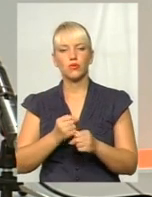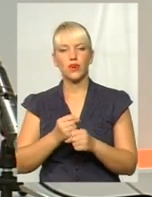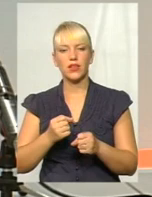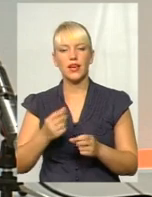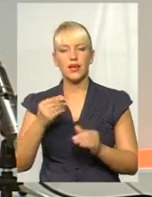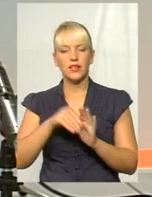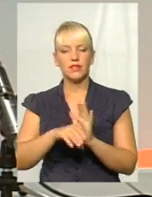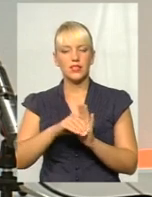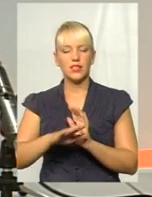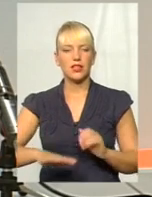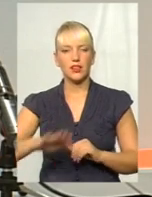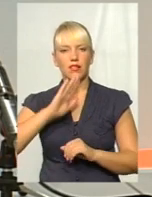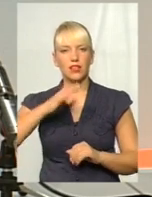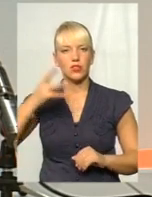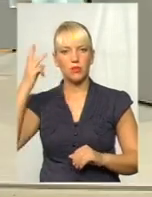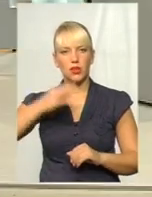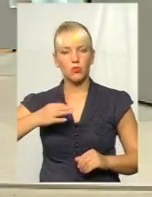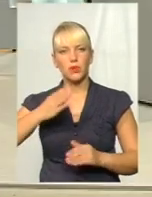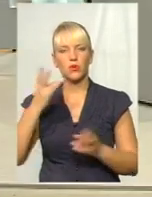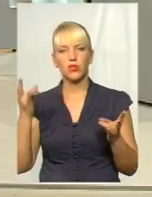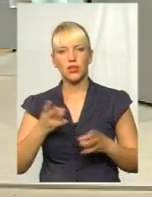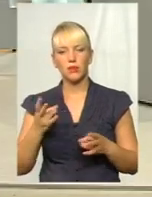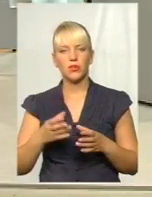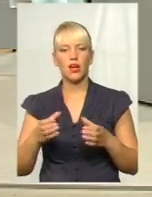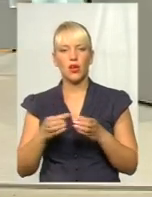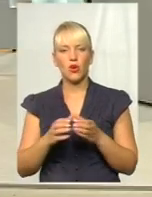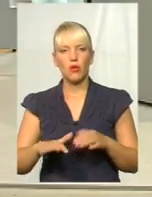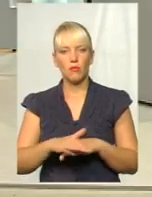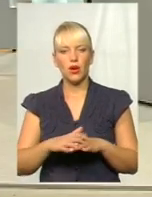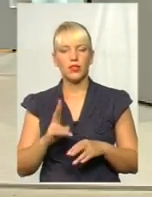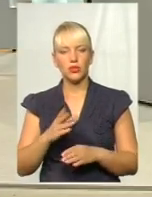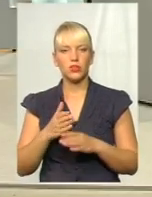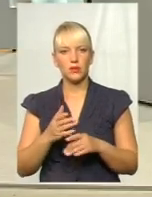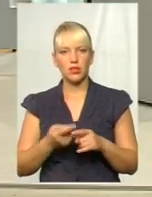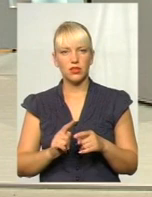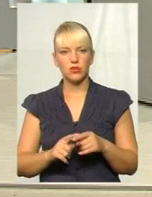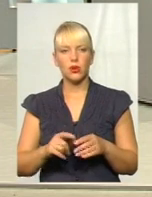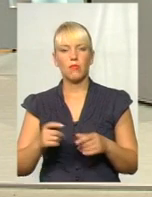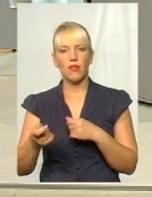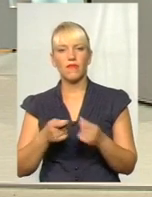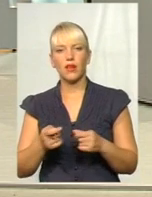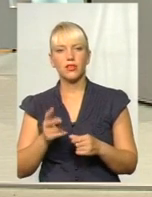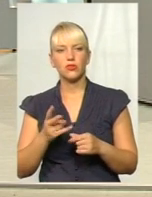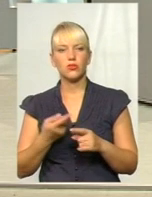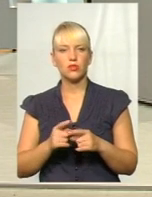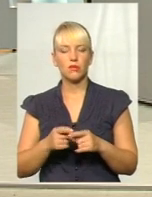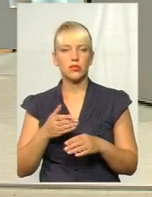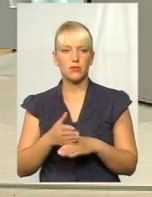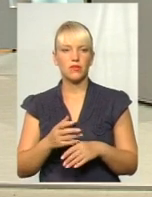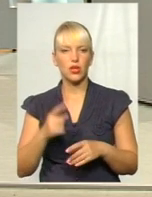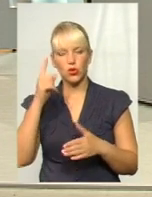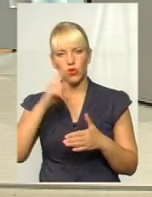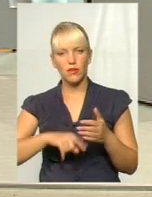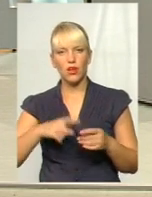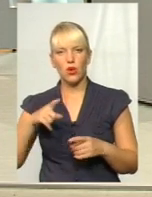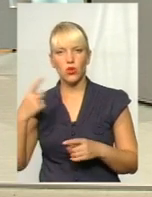теренах області, він у нас є. Потрібна громада, яка цьому сприяє, влада, яка цьому сприялі. І консолідація зусиль, і довіра один до одного.